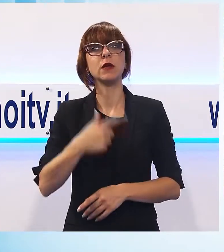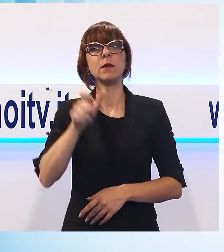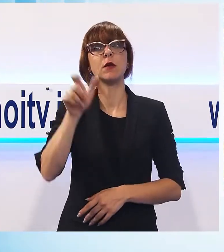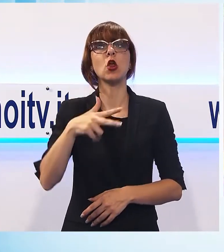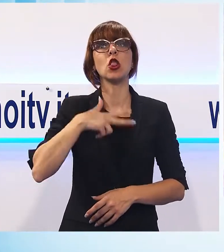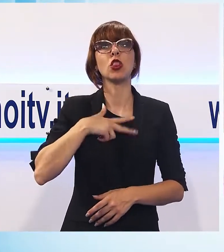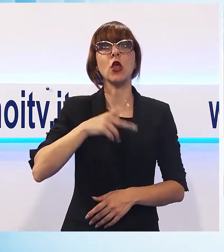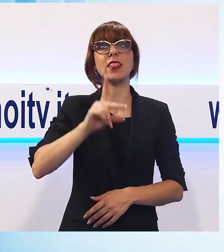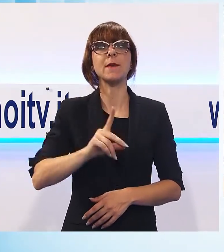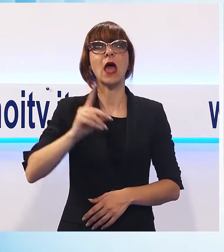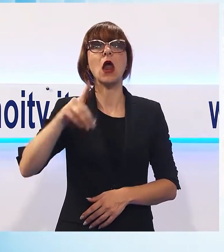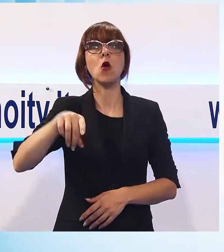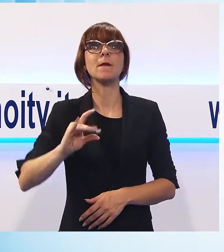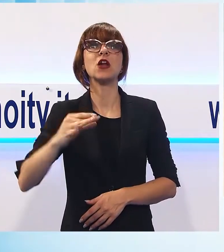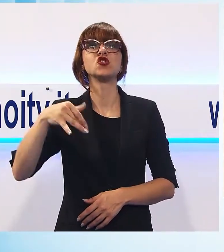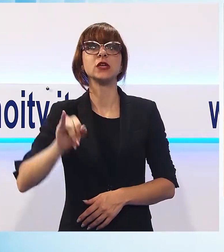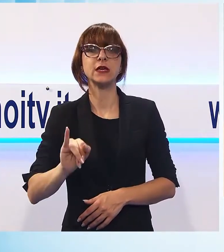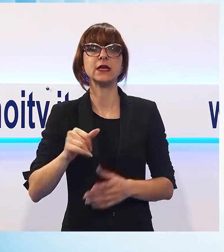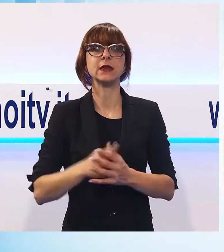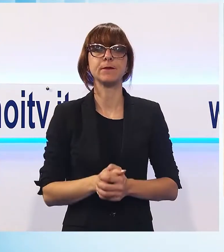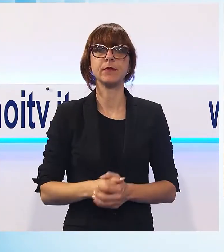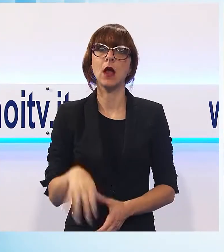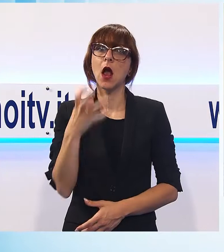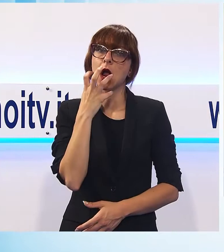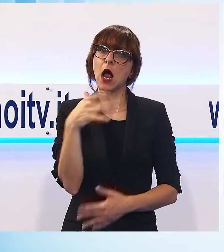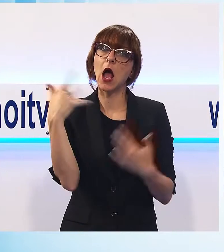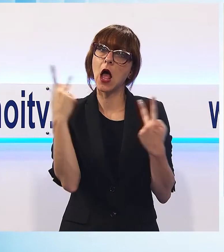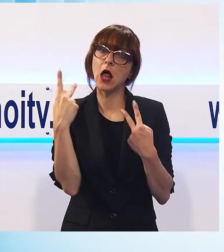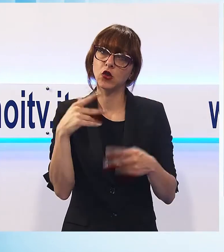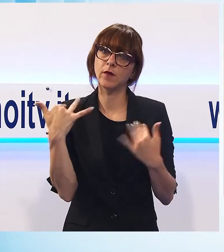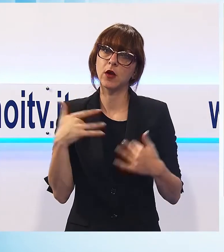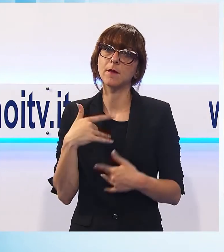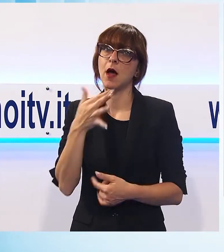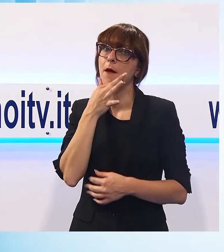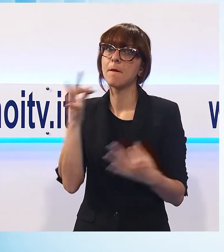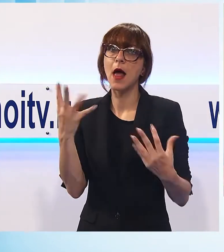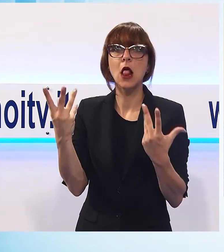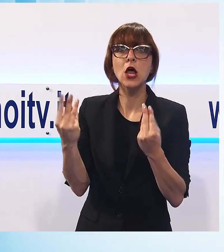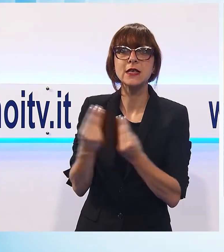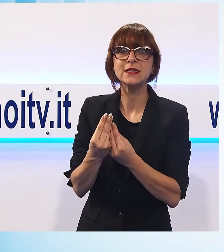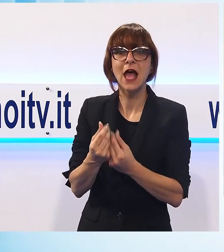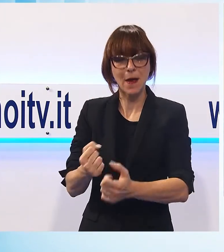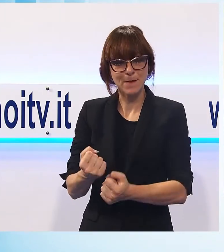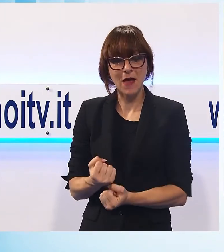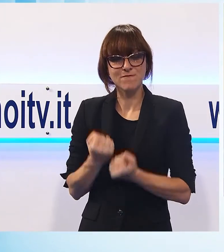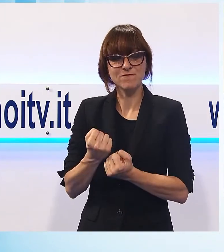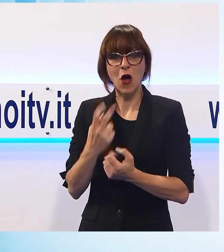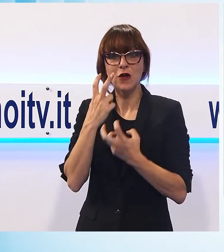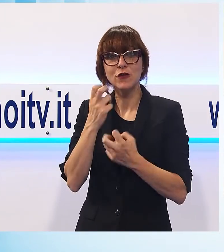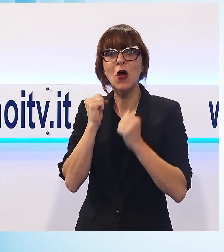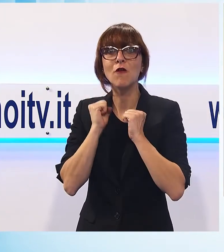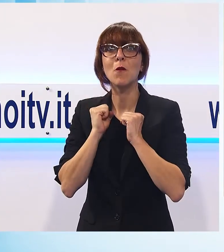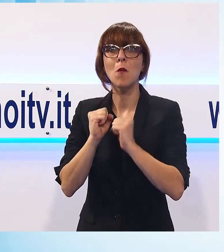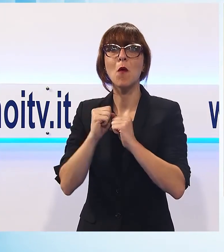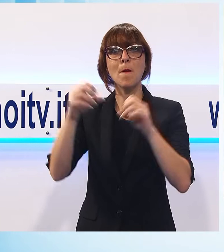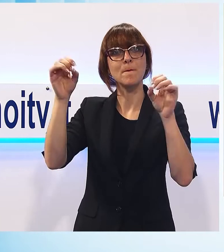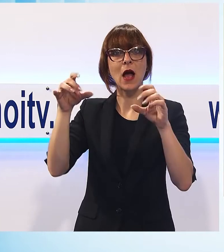Pacini. Molto per il caldo però è bello perché insieme si può trovare una forza, quasi una magia ma insomma ora